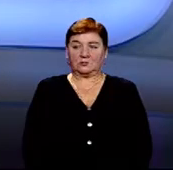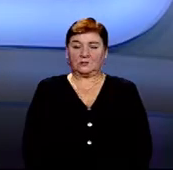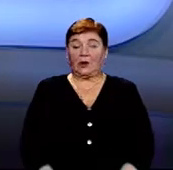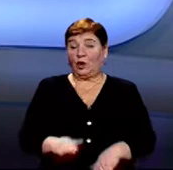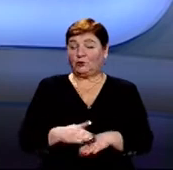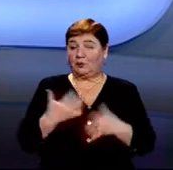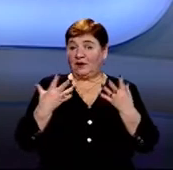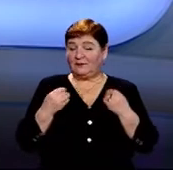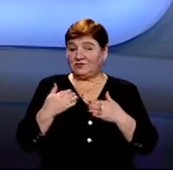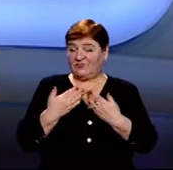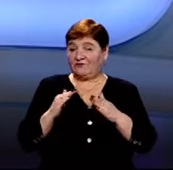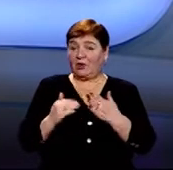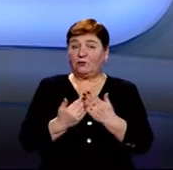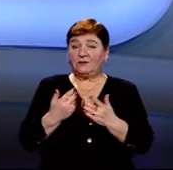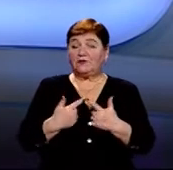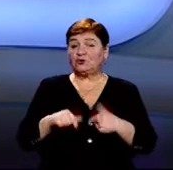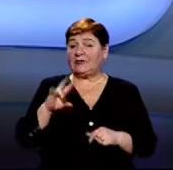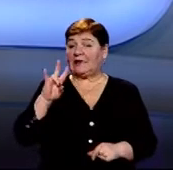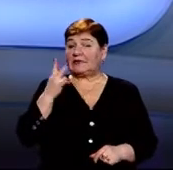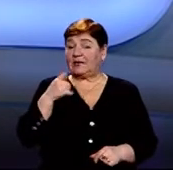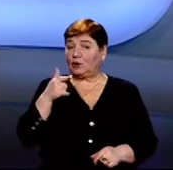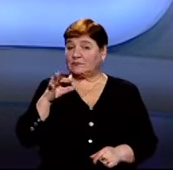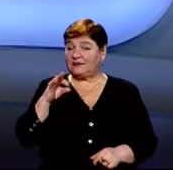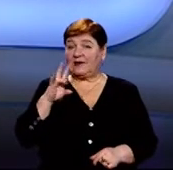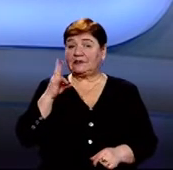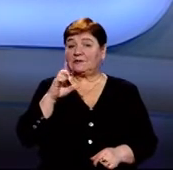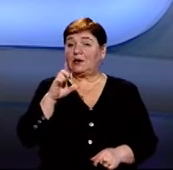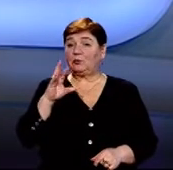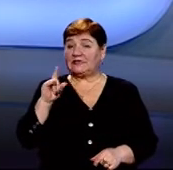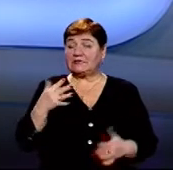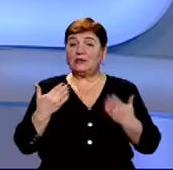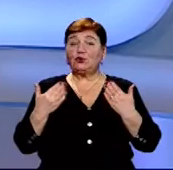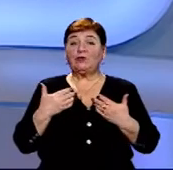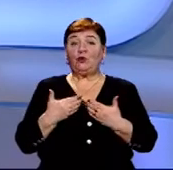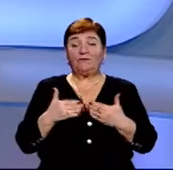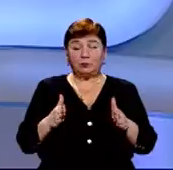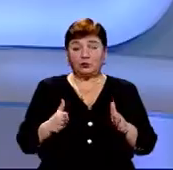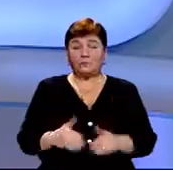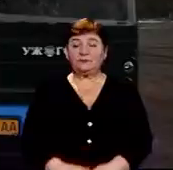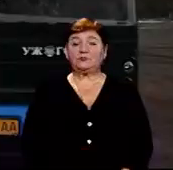Добрий вечір, в ефірі новини в студії Наталія Гузєєва та Наталія Булеця. Сьогодні у випуску.